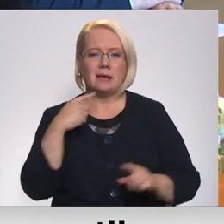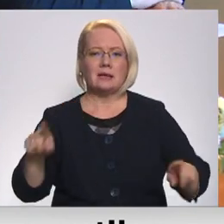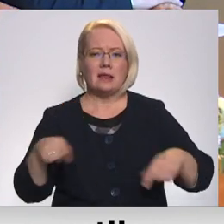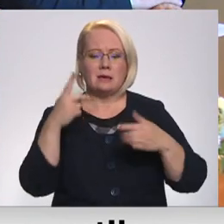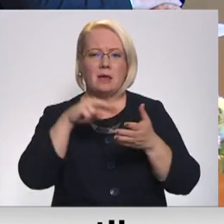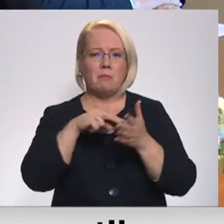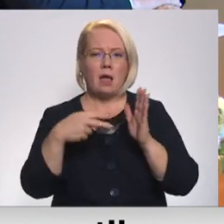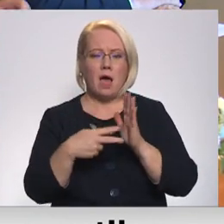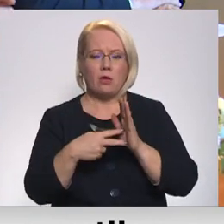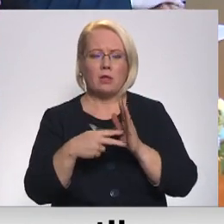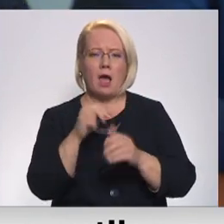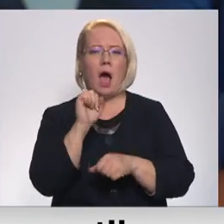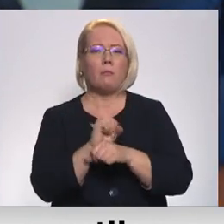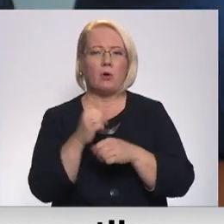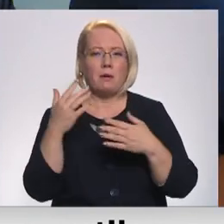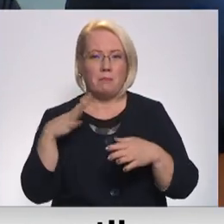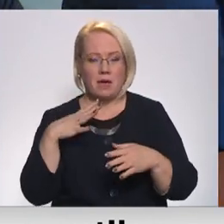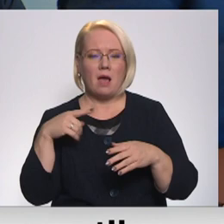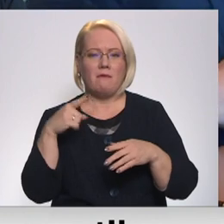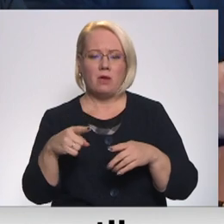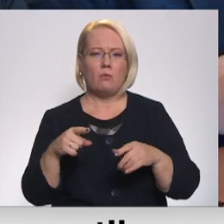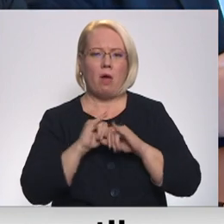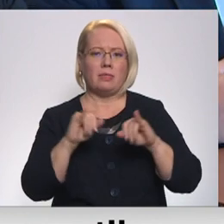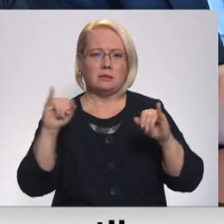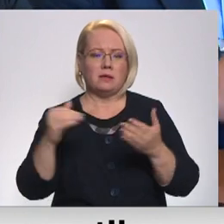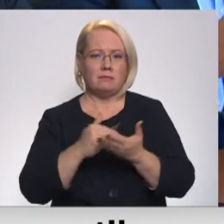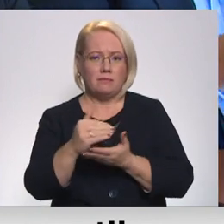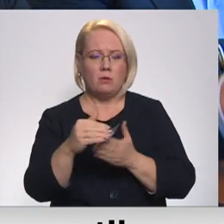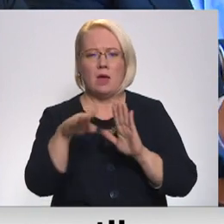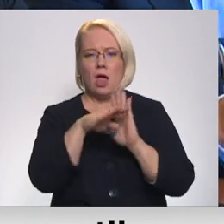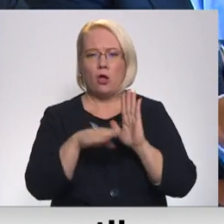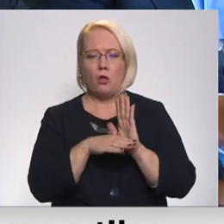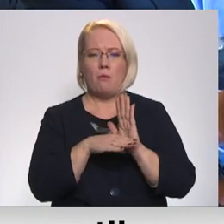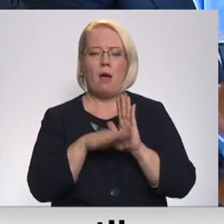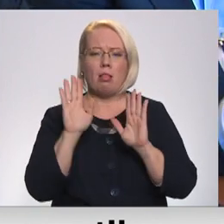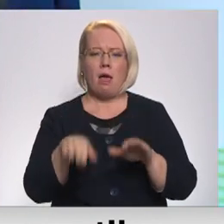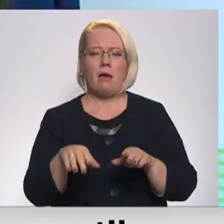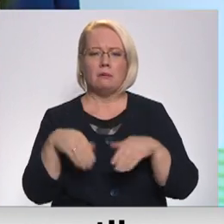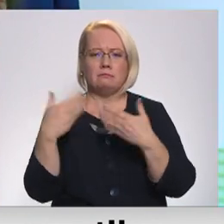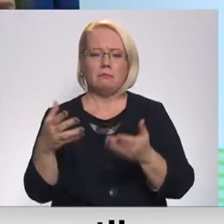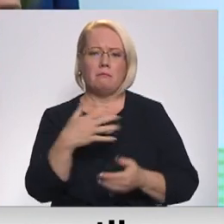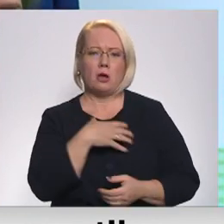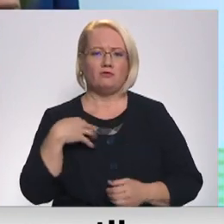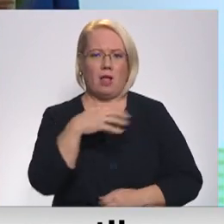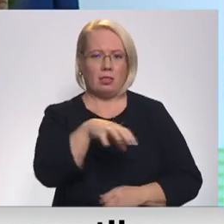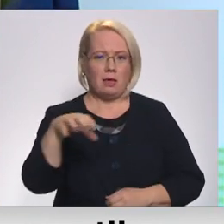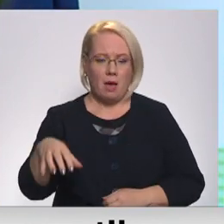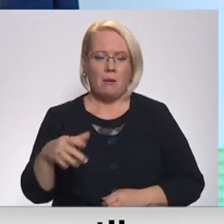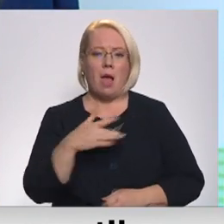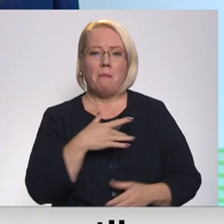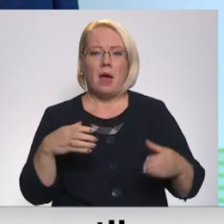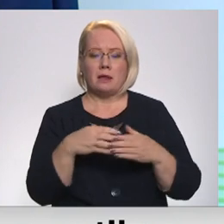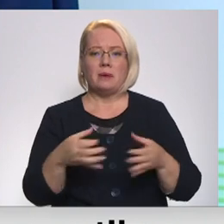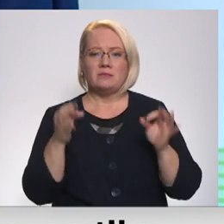plānojuma apstiprināšanu un atcerp spēļdarbības regulējuma atstāšanu pašvaldību pārziņā. Tāpat partija esot svarīgi, lai